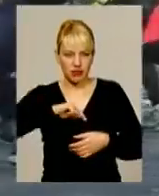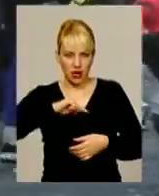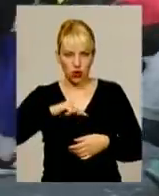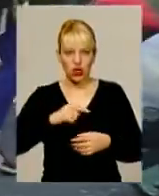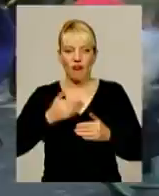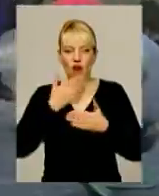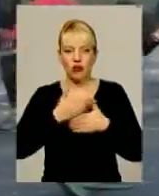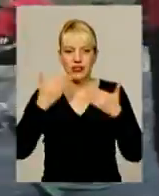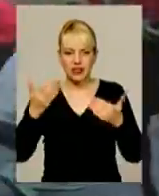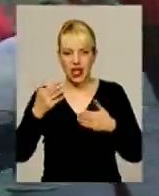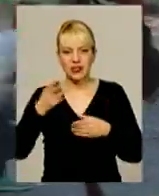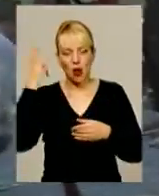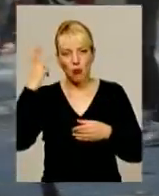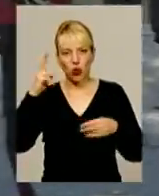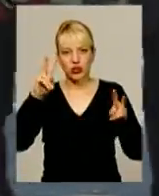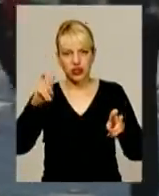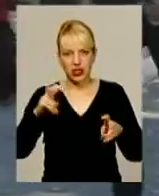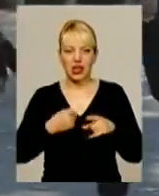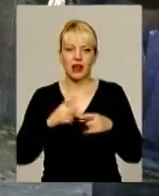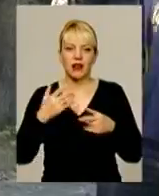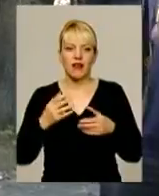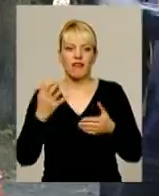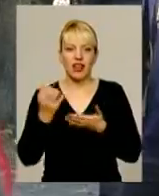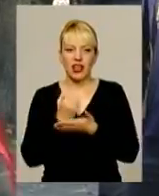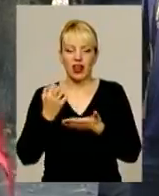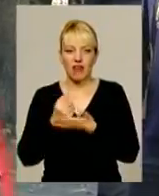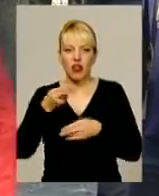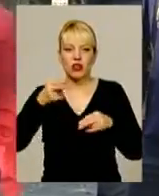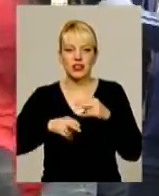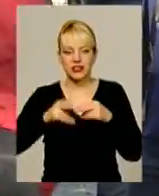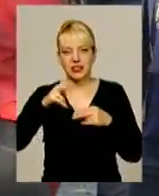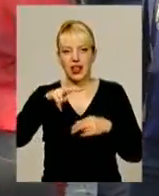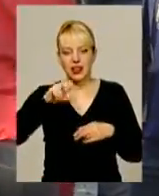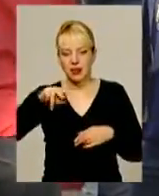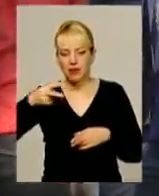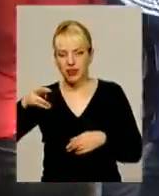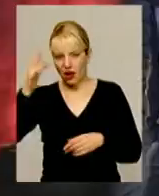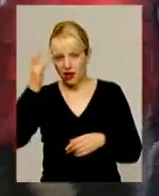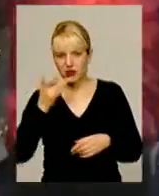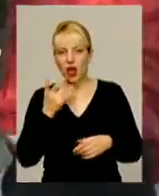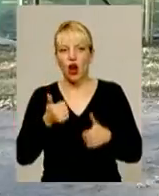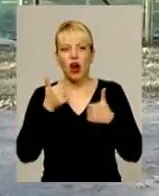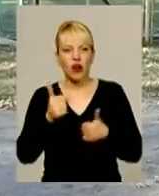«Поділля» вигравало в кінці липня, коли стартувало в другій лізі. «Хороші у нас молодіжі підрістають, треба час.